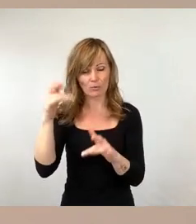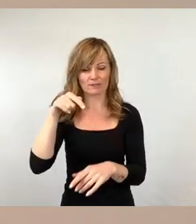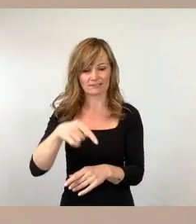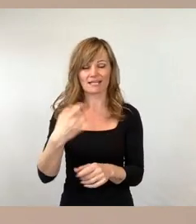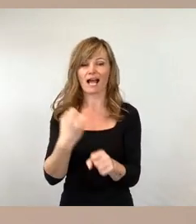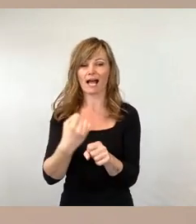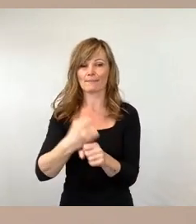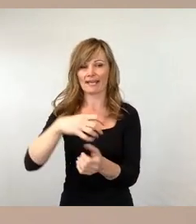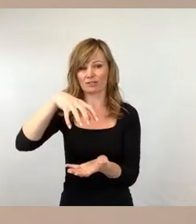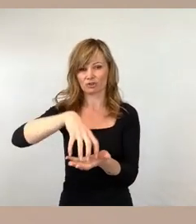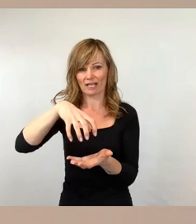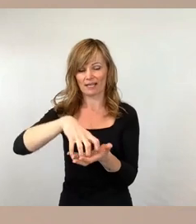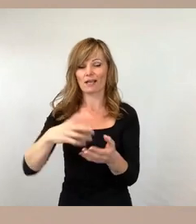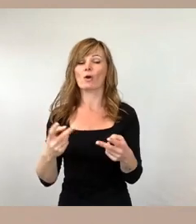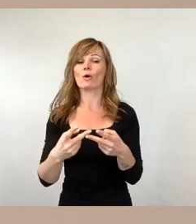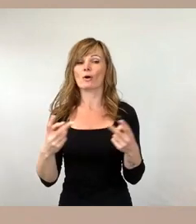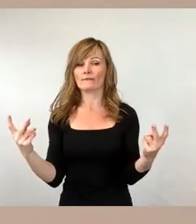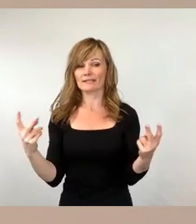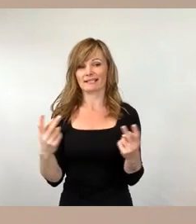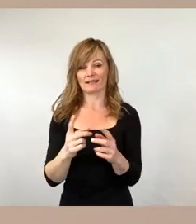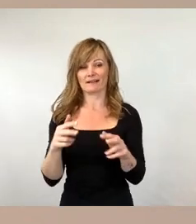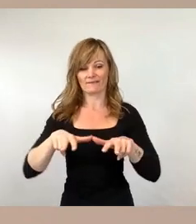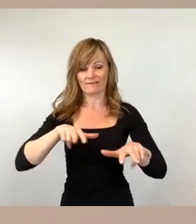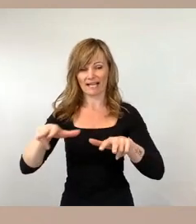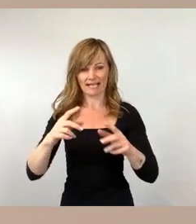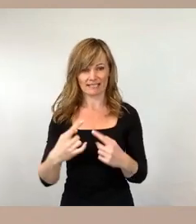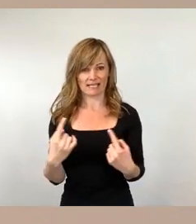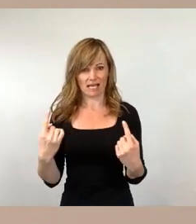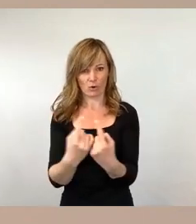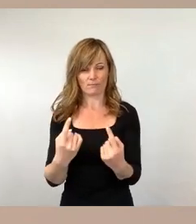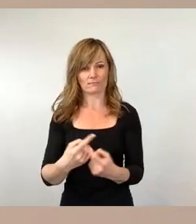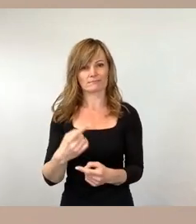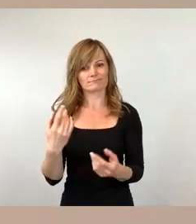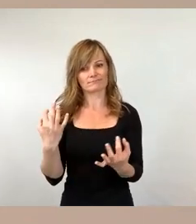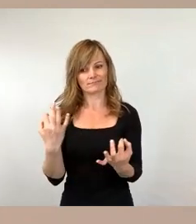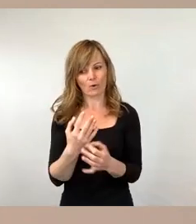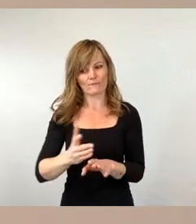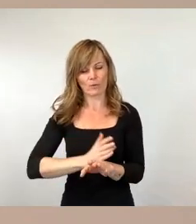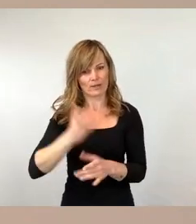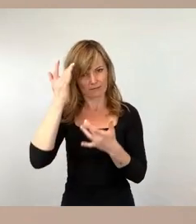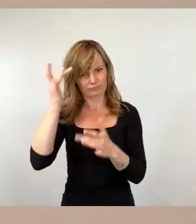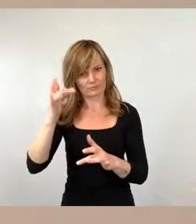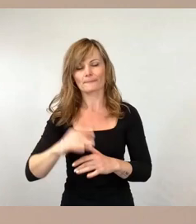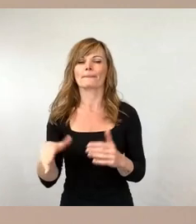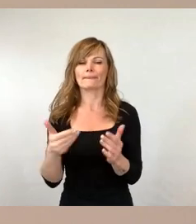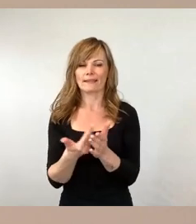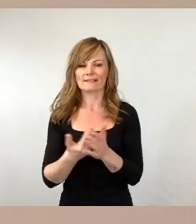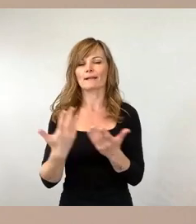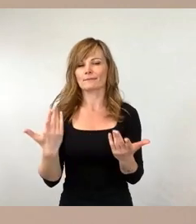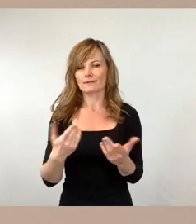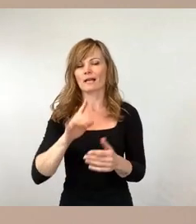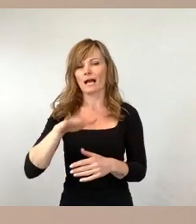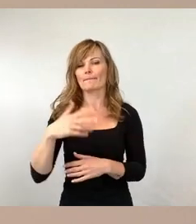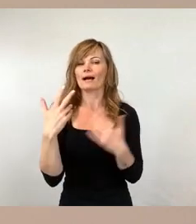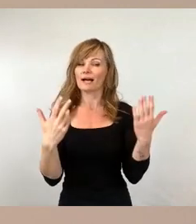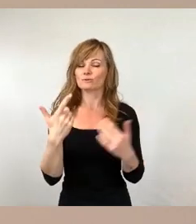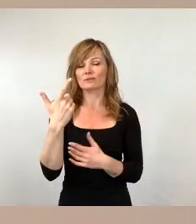Verkehrsraum erforderlich ist. Das erklärt, warum auch in der Verkehrsarmenzeit am 28. die